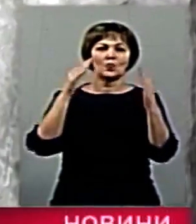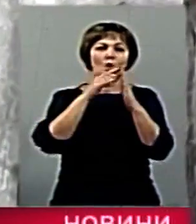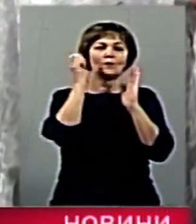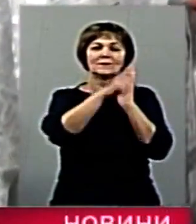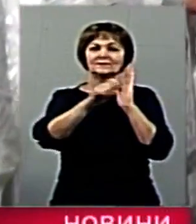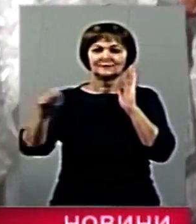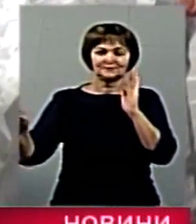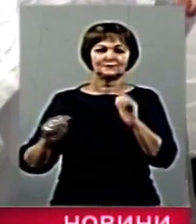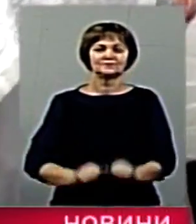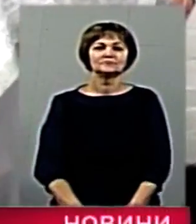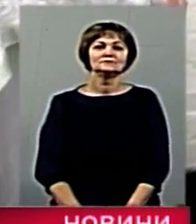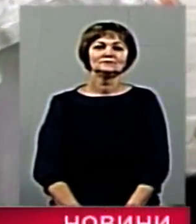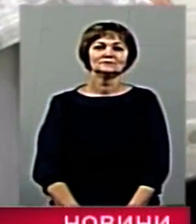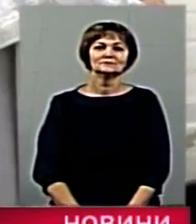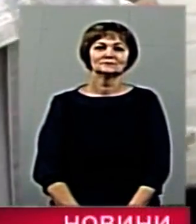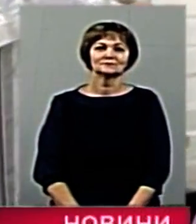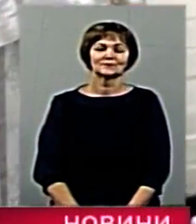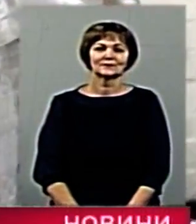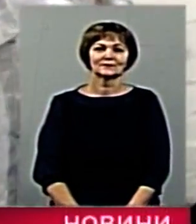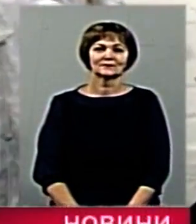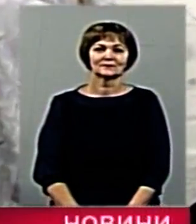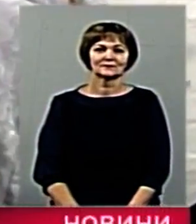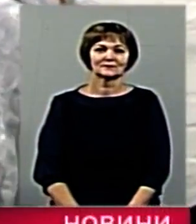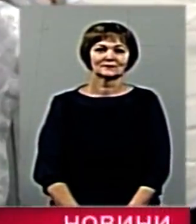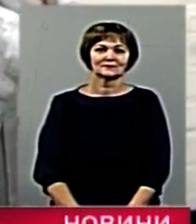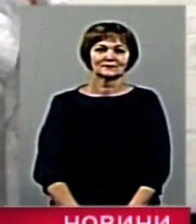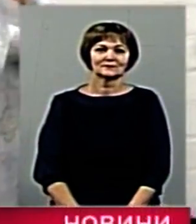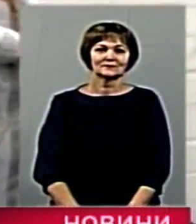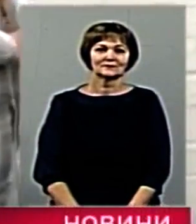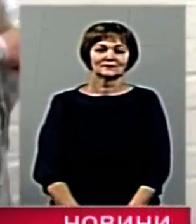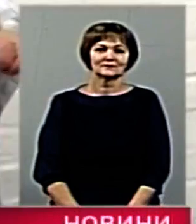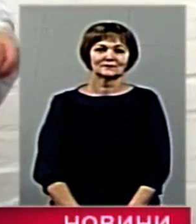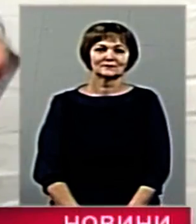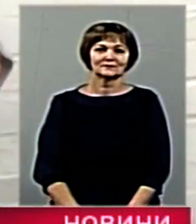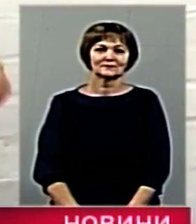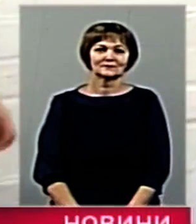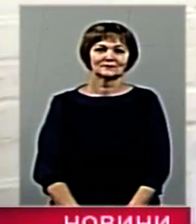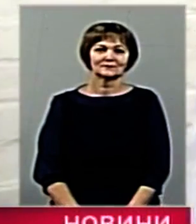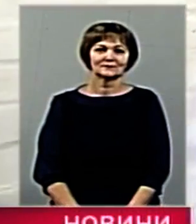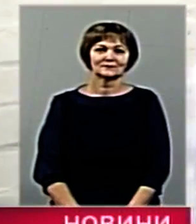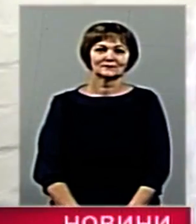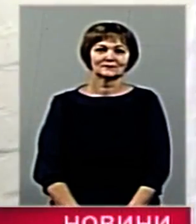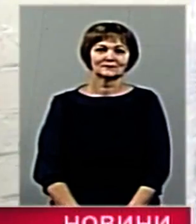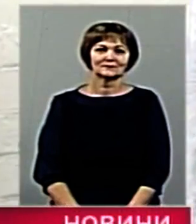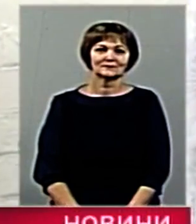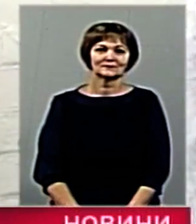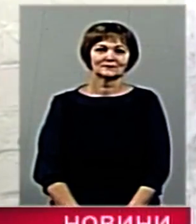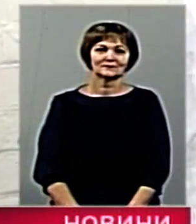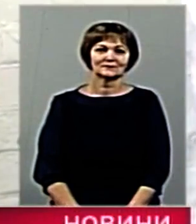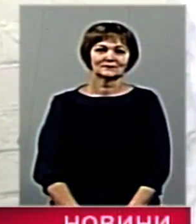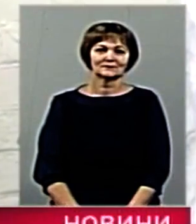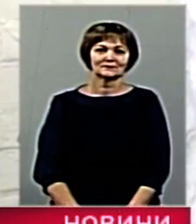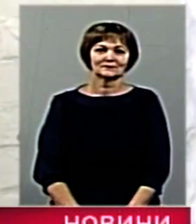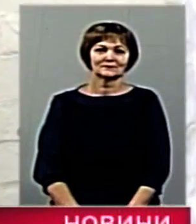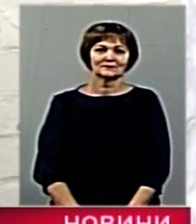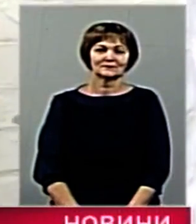Йордані хрестився ти, Господи, і